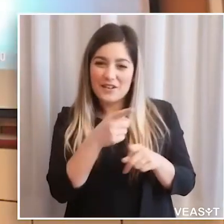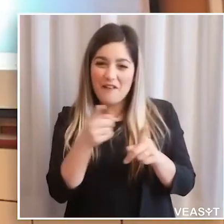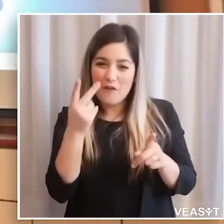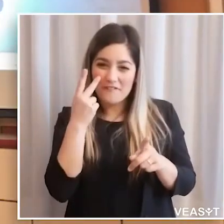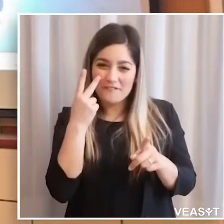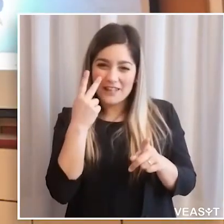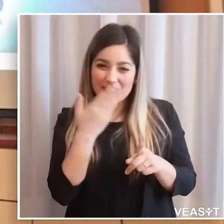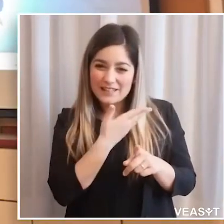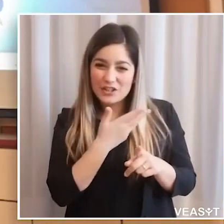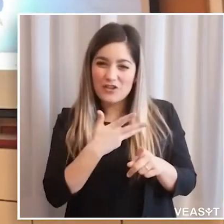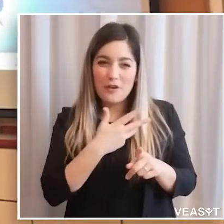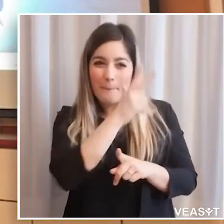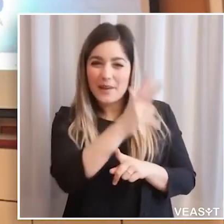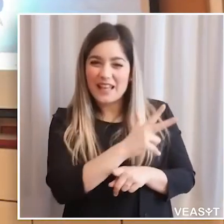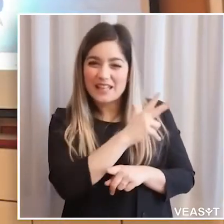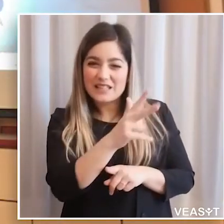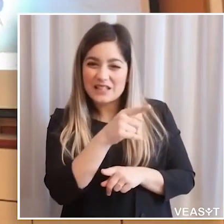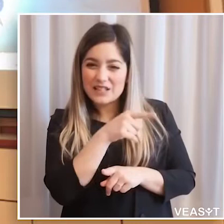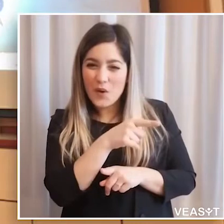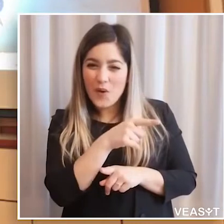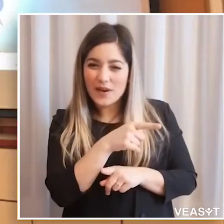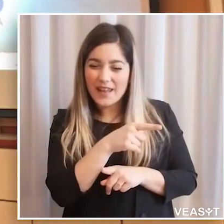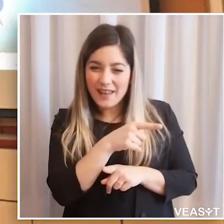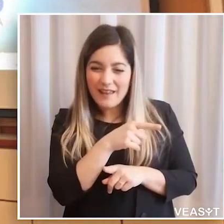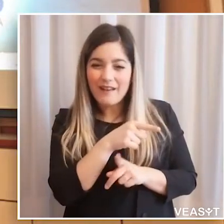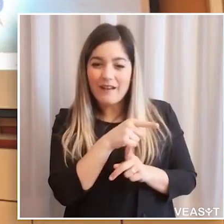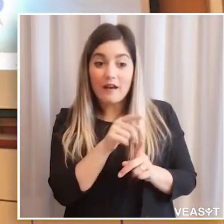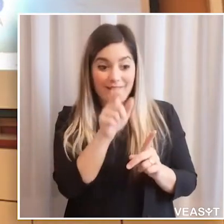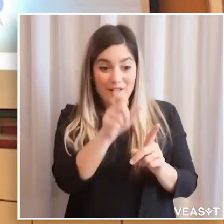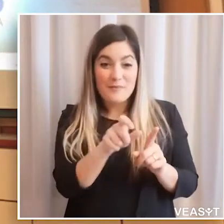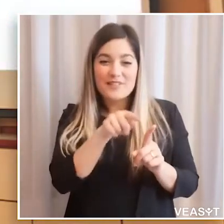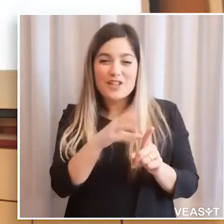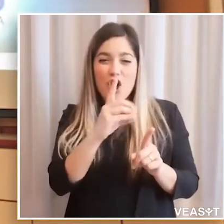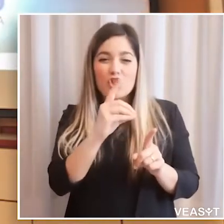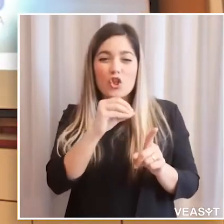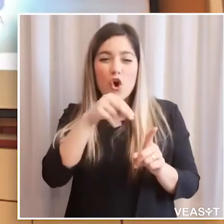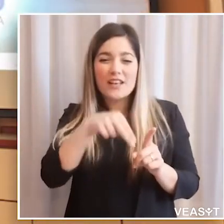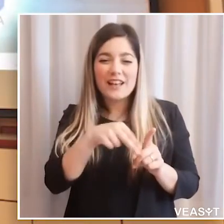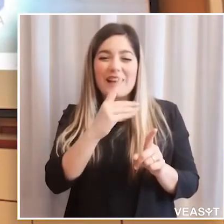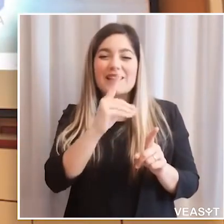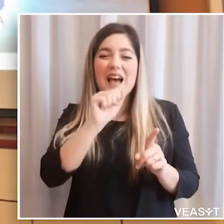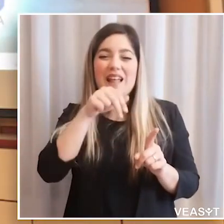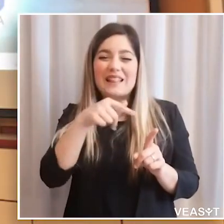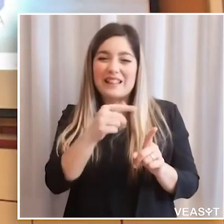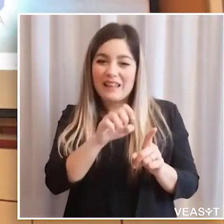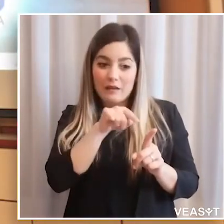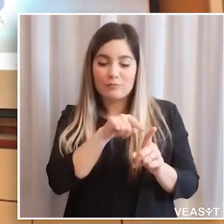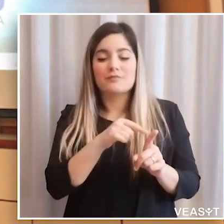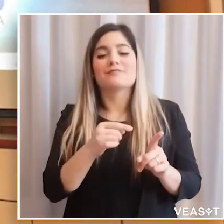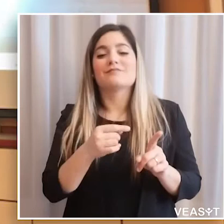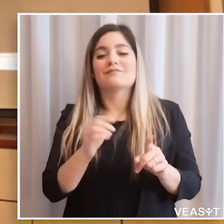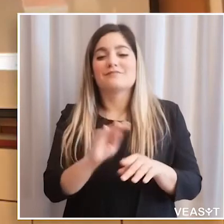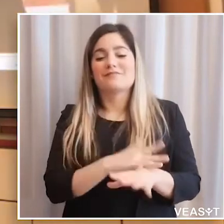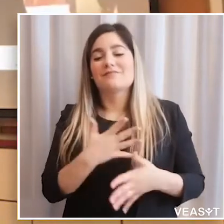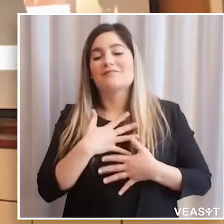particolare ed è la persona che avete visto che stava impartendo la benedizione di un Dante che